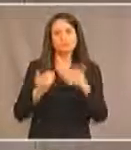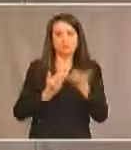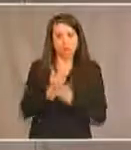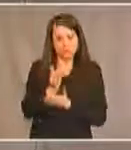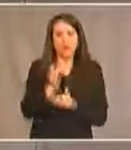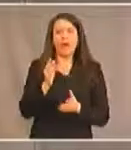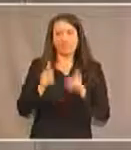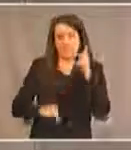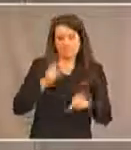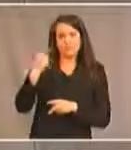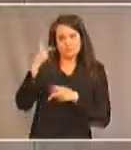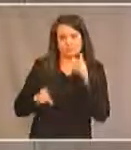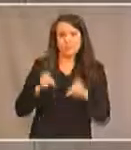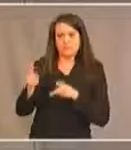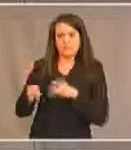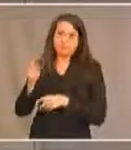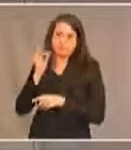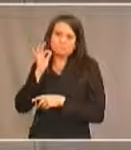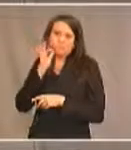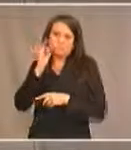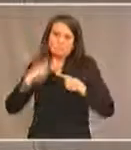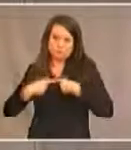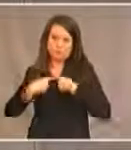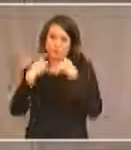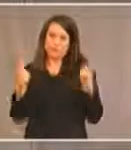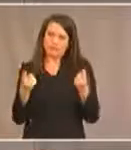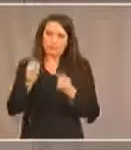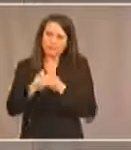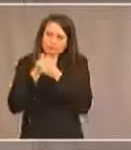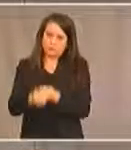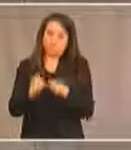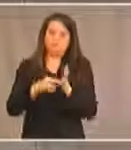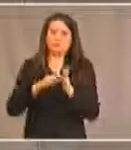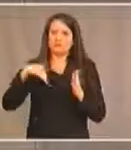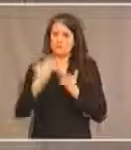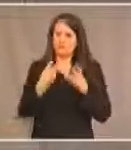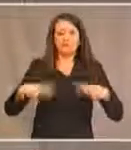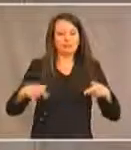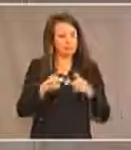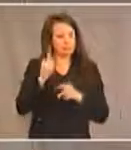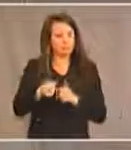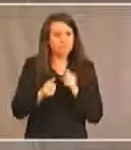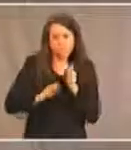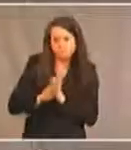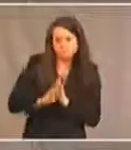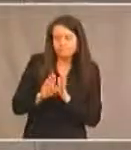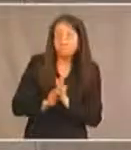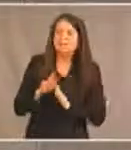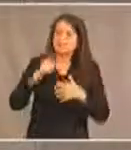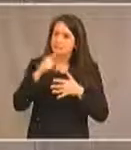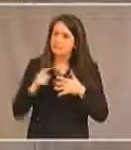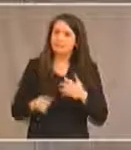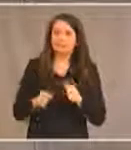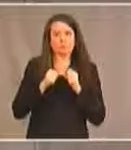personnes autochtones. Cette déclaration demande à tous les États d'assurer une amélioration constante des conditions sociales et